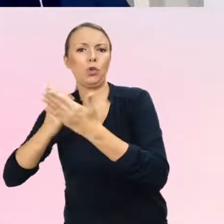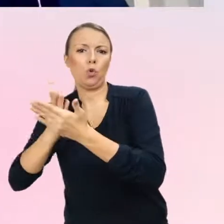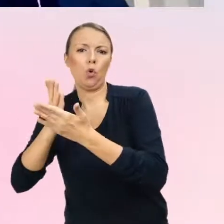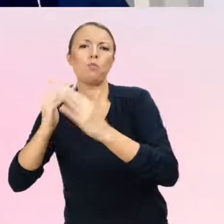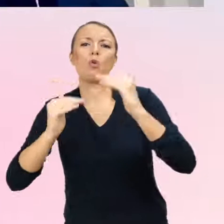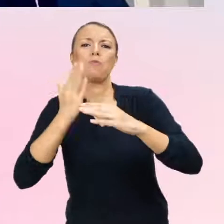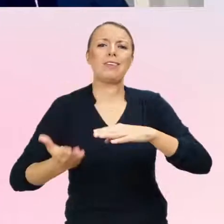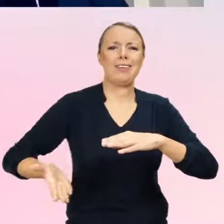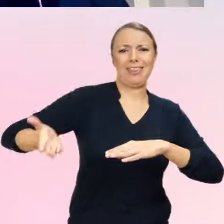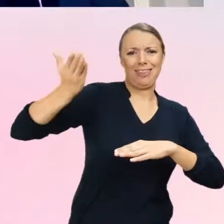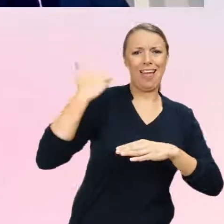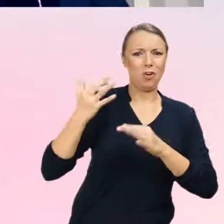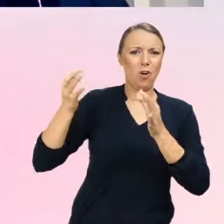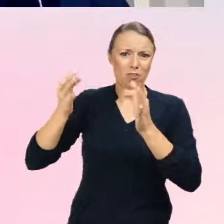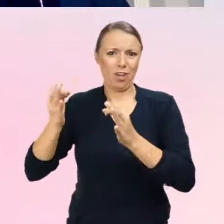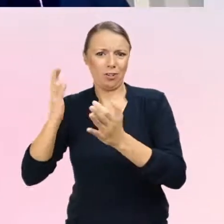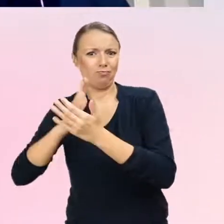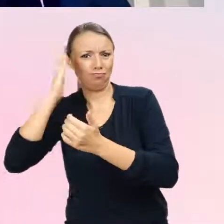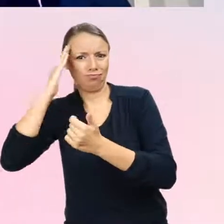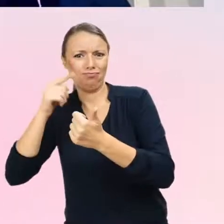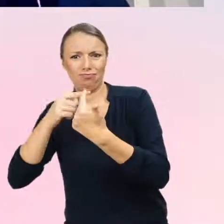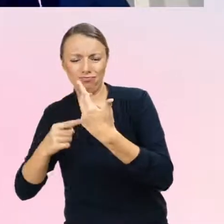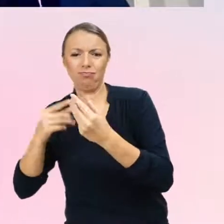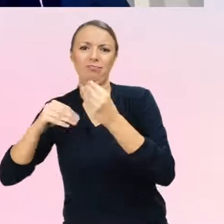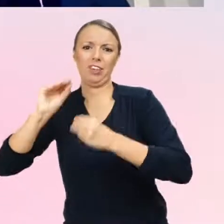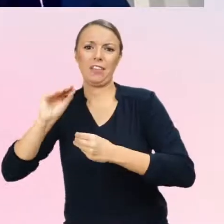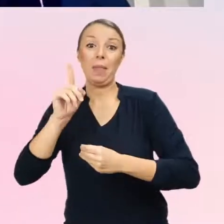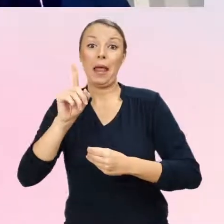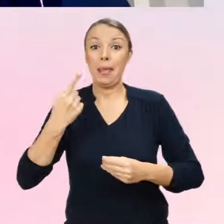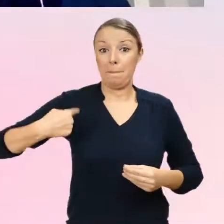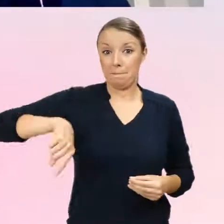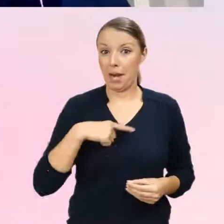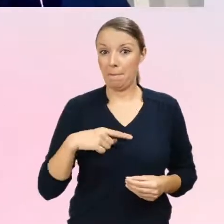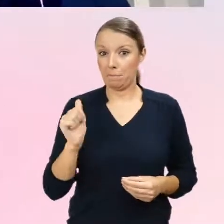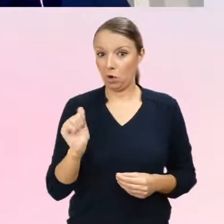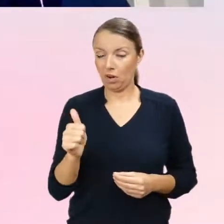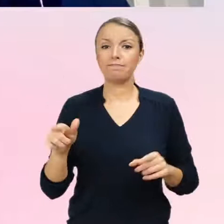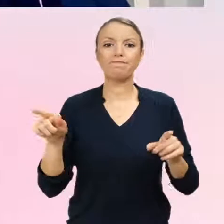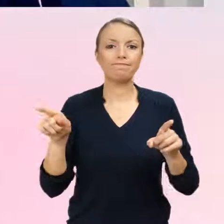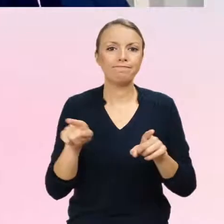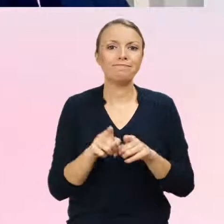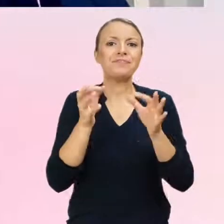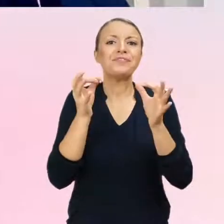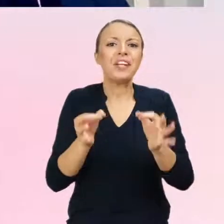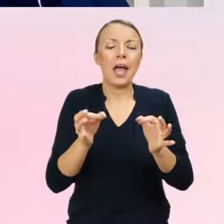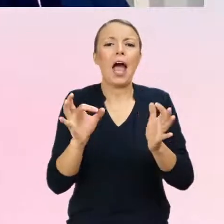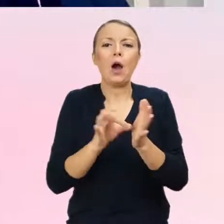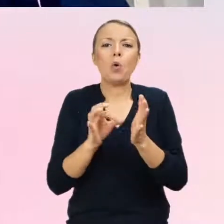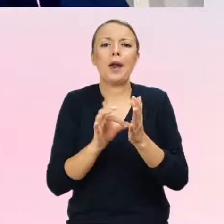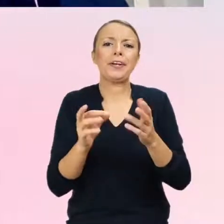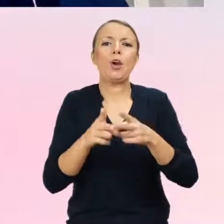my jako profesjonaliści też jesteśmy w takim punkcie przyjściowym, bo